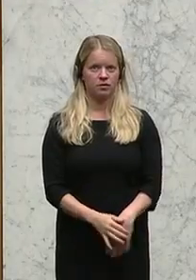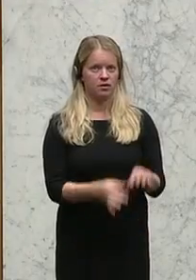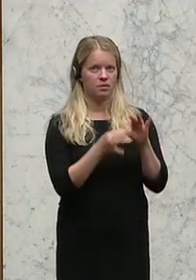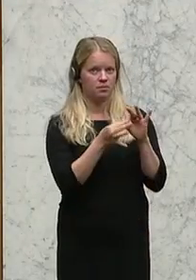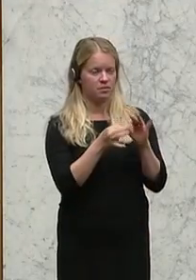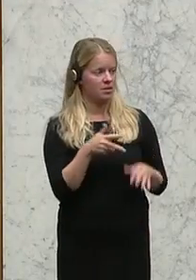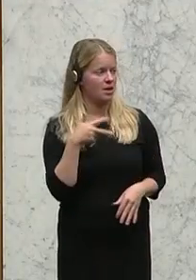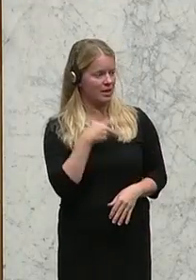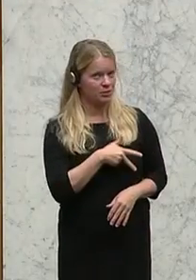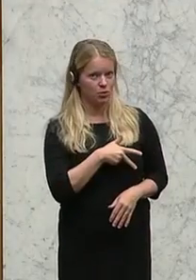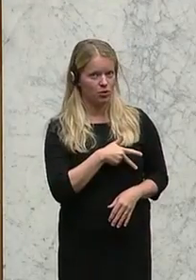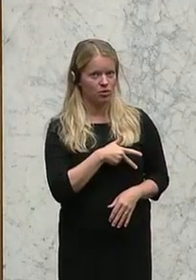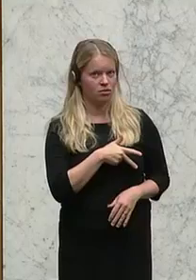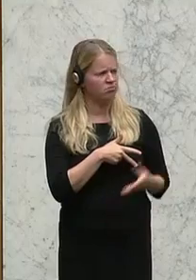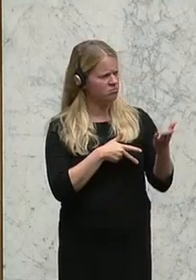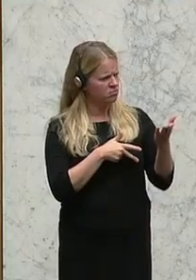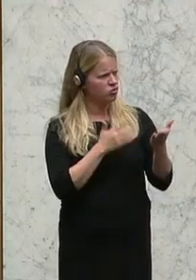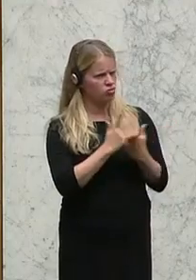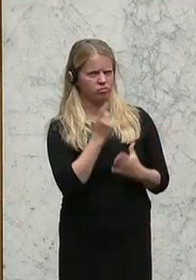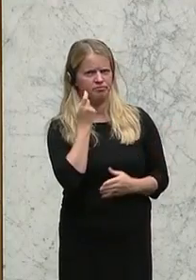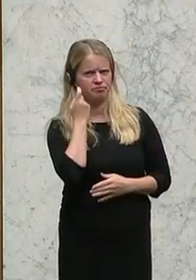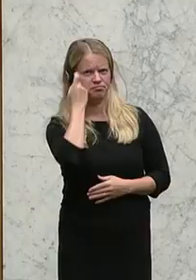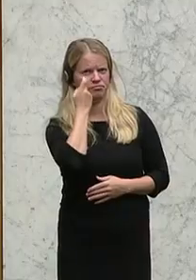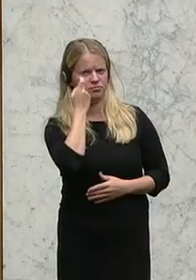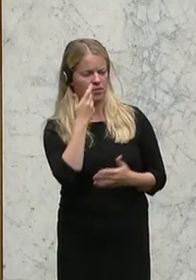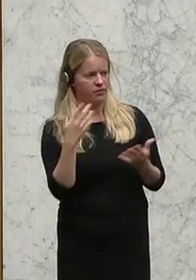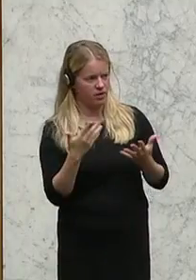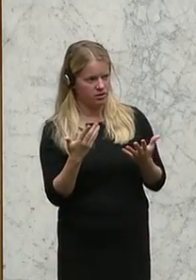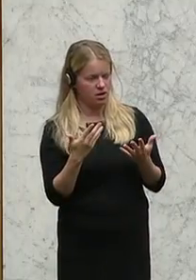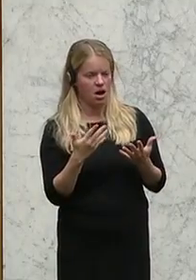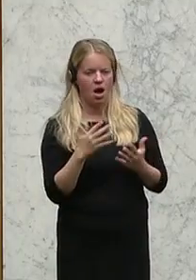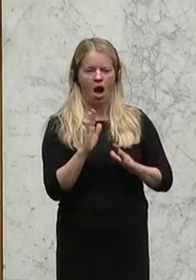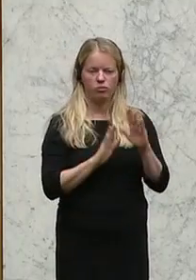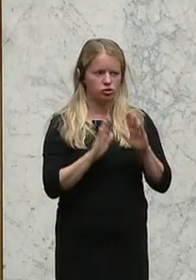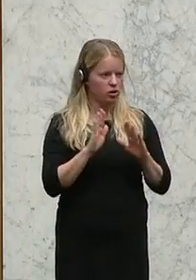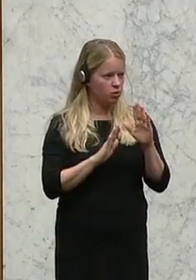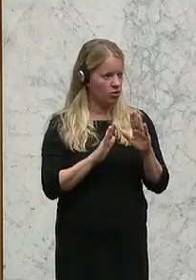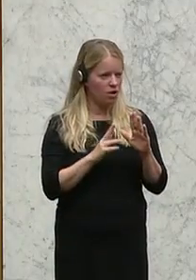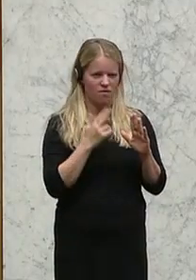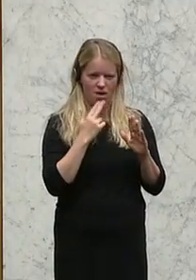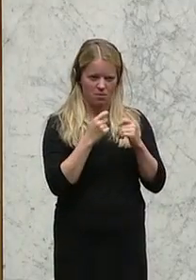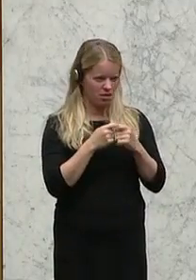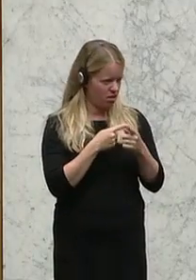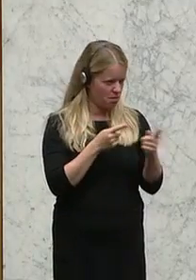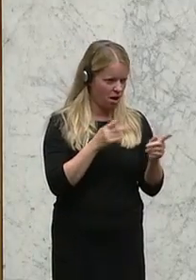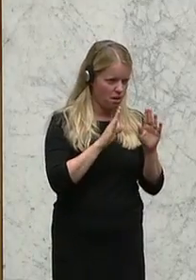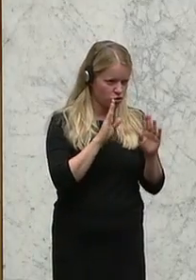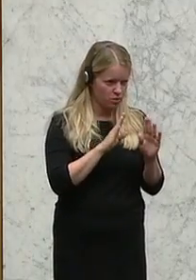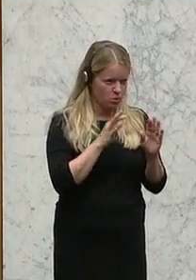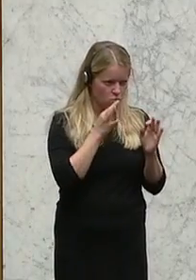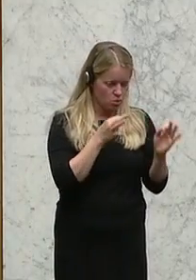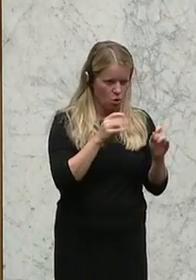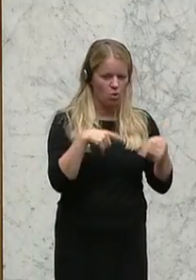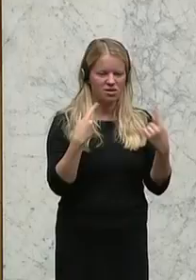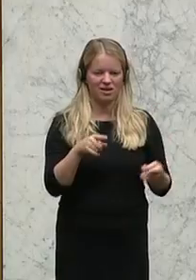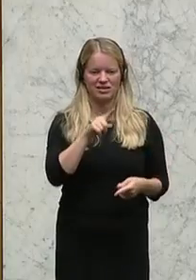Es ist schon sehr verwunderlich, wenn derjenige, der die Abstimmung bei den Mitgliedern durchführt, dann in der ZIP